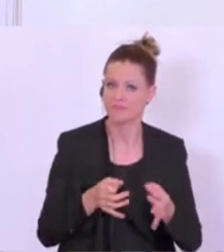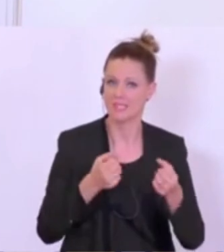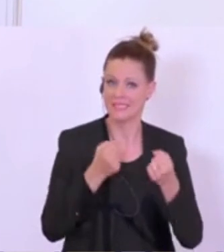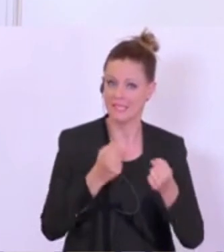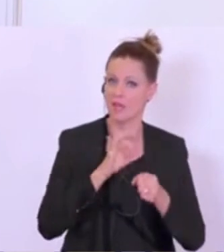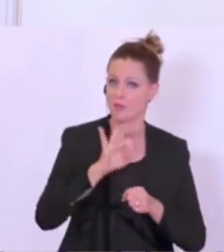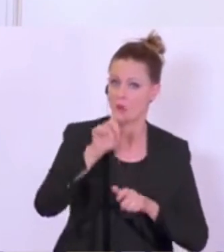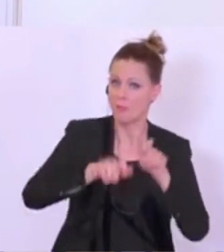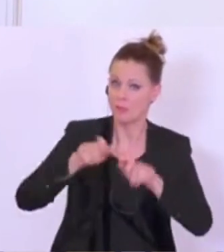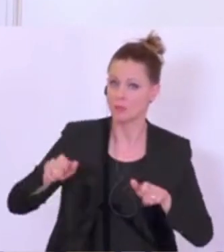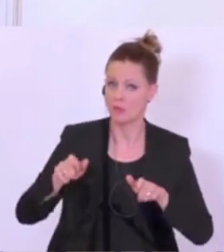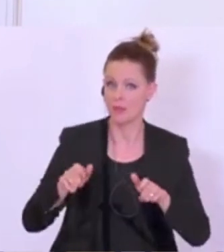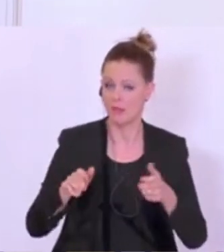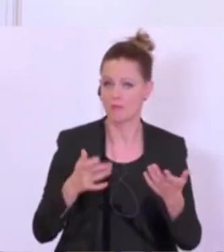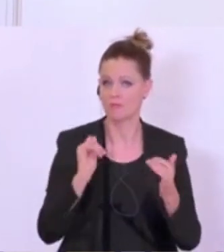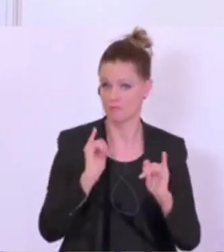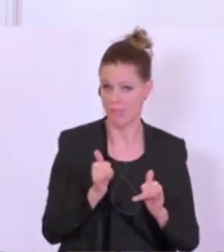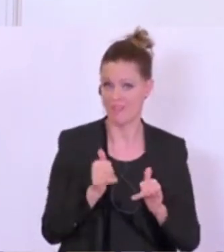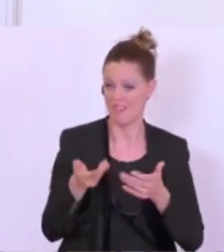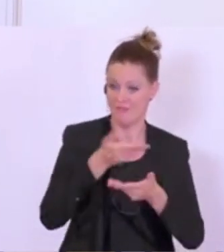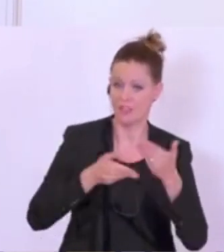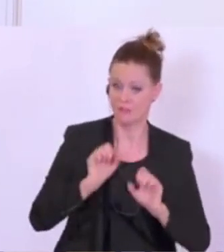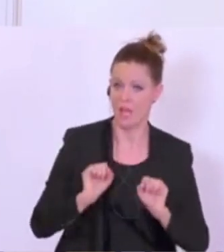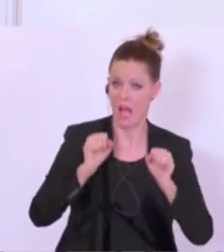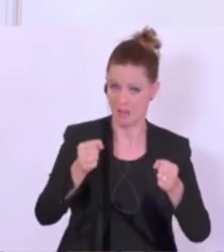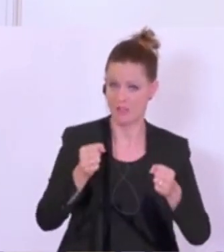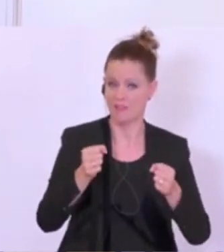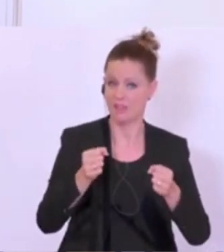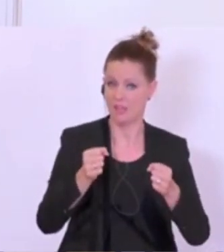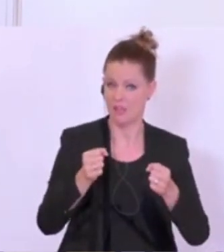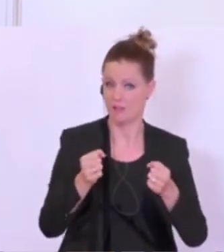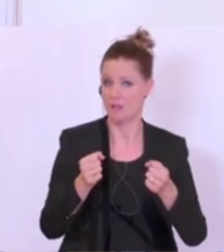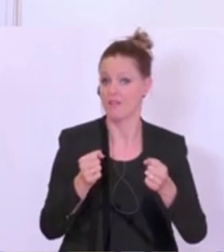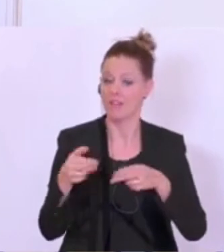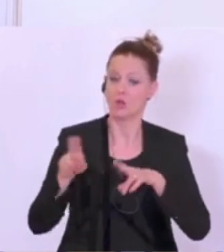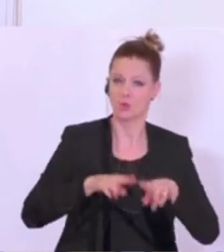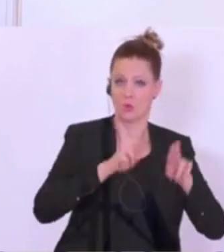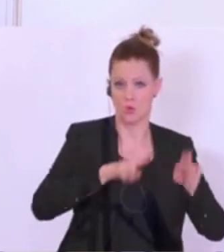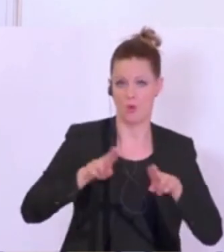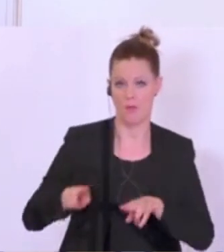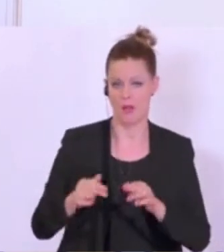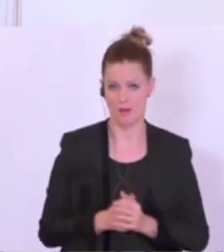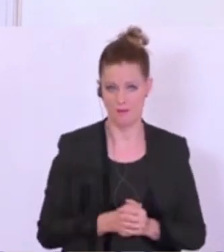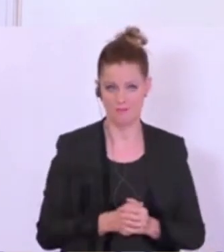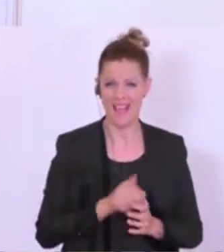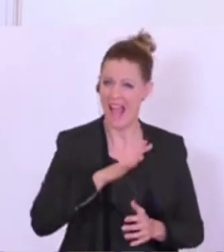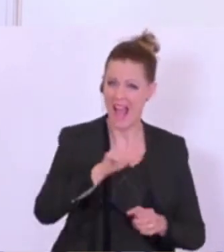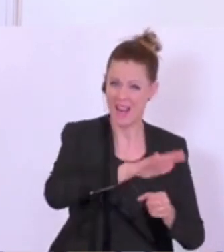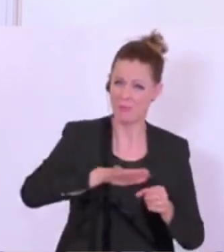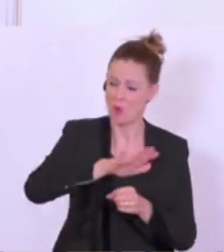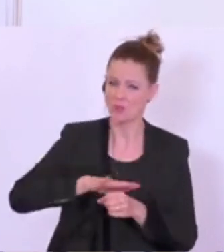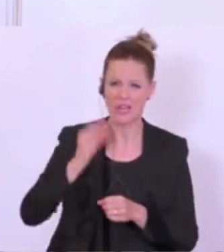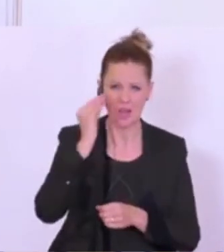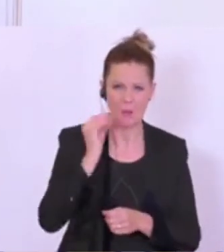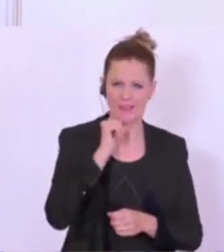Menschen, dass eben die wirtschaftliche Aktivität wieder einigermaßen Normalität erreicht hat. Das wird nicht in allen Branchen sein, aber